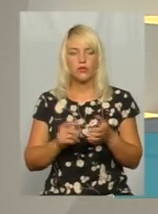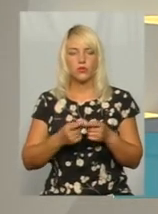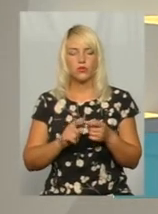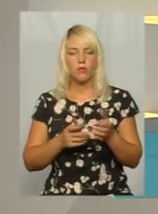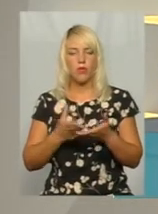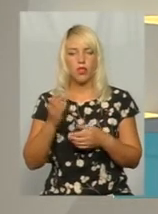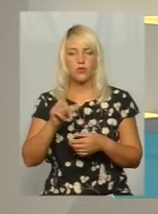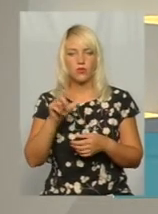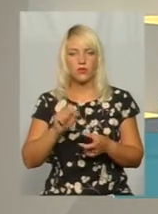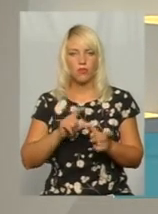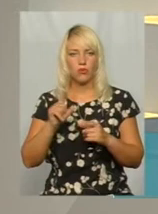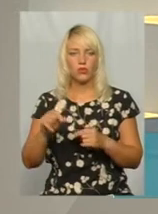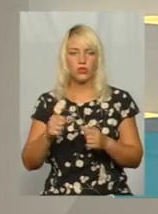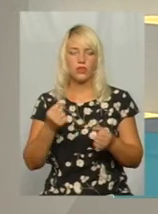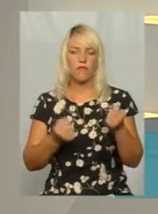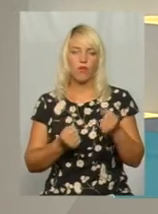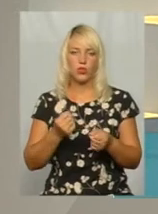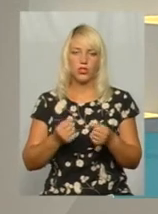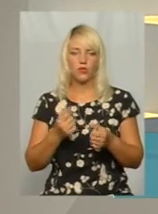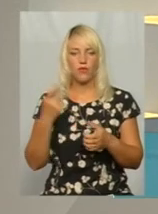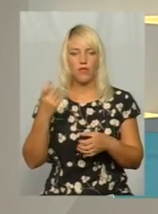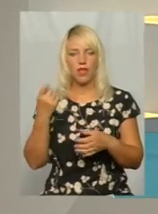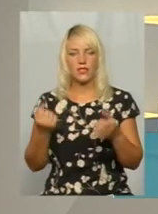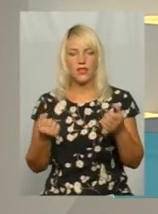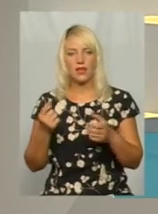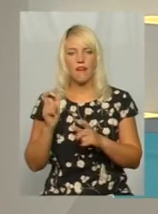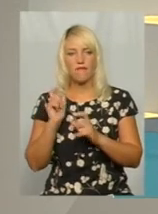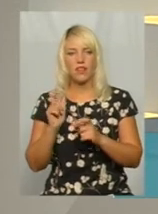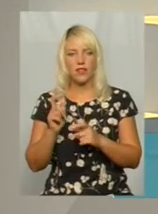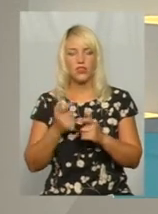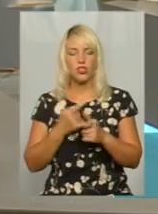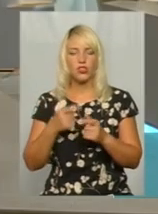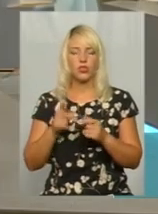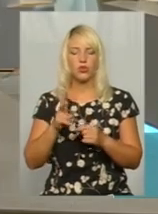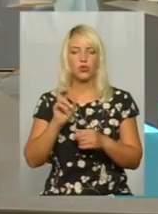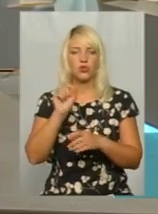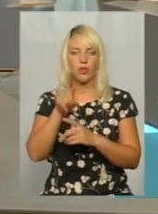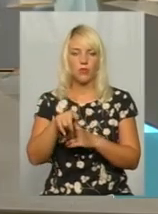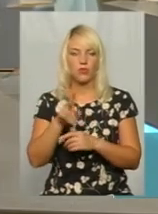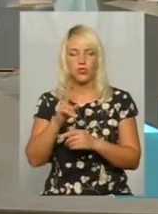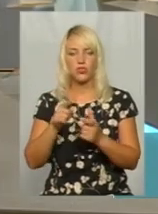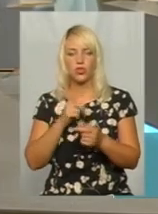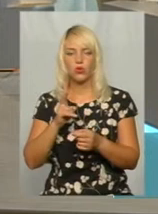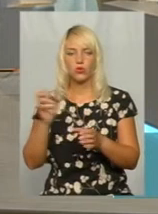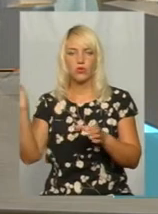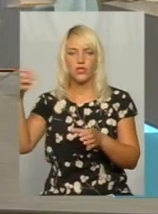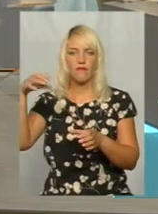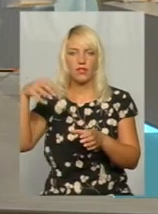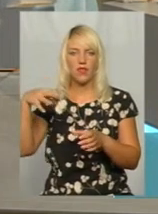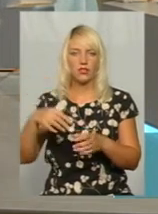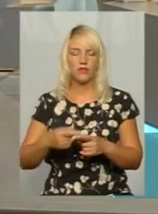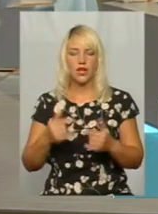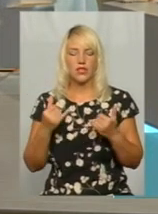проїзд? Водію, власнику вантажівки, чи тому, хто замовив, чи завантажив? На даний час